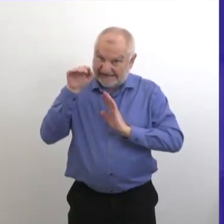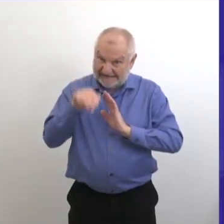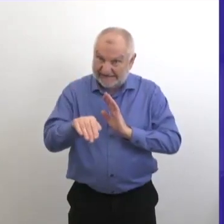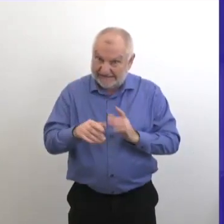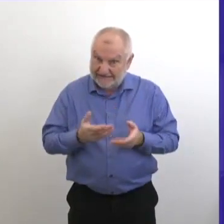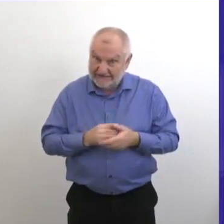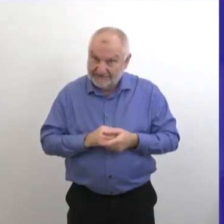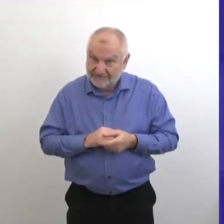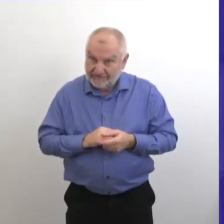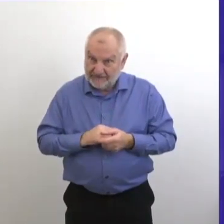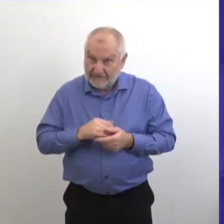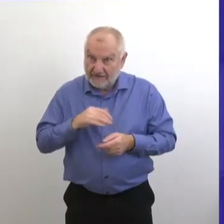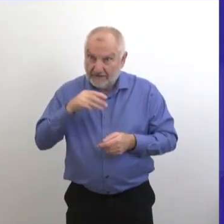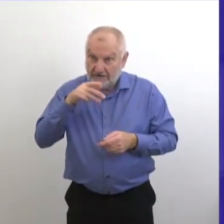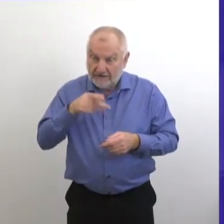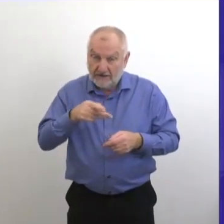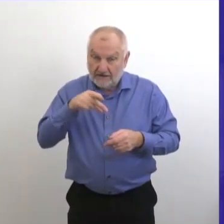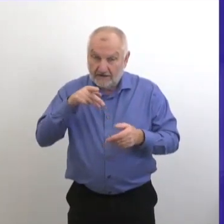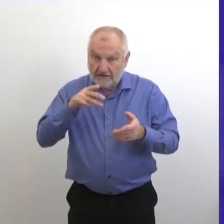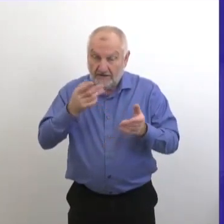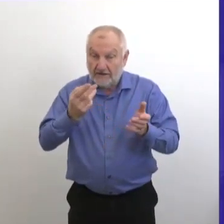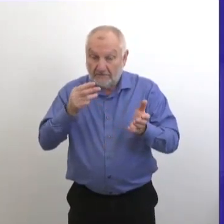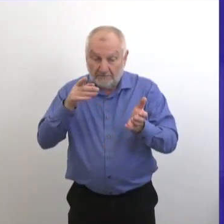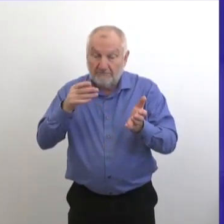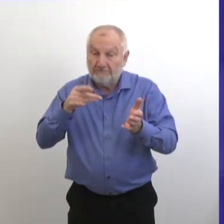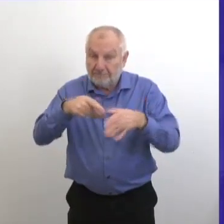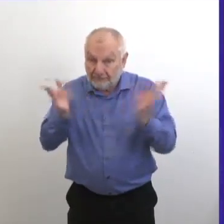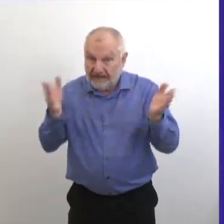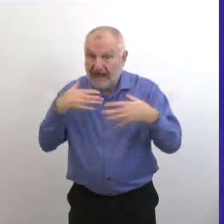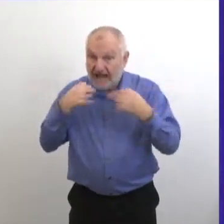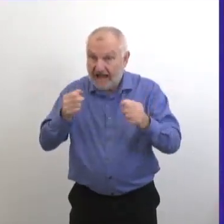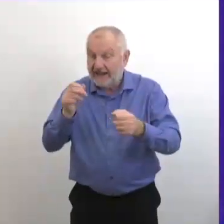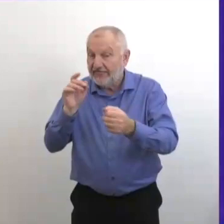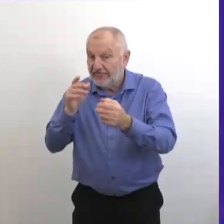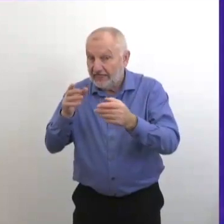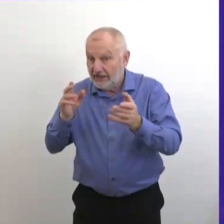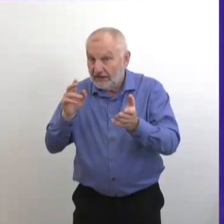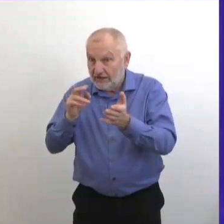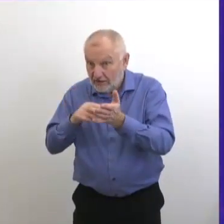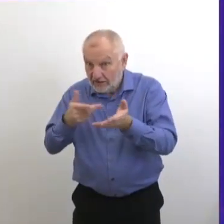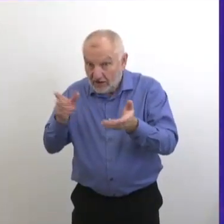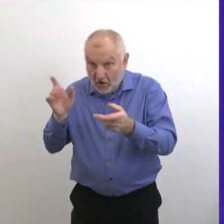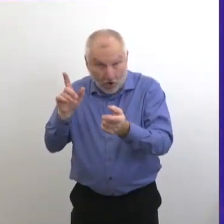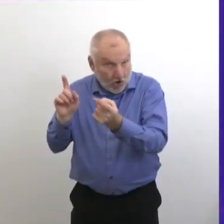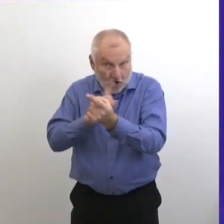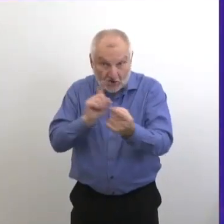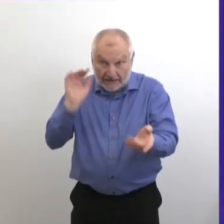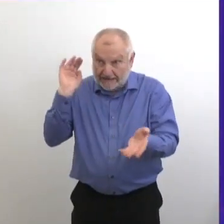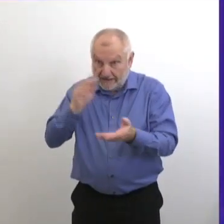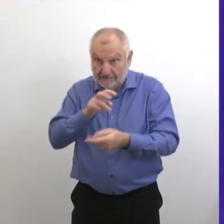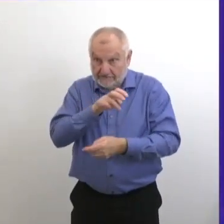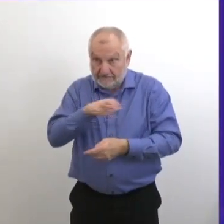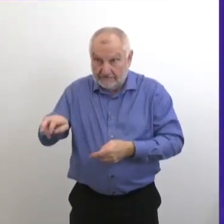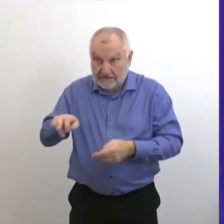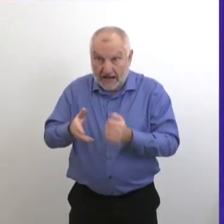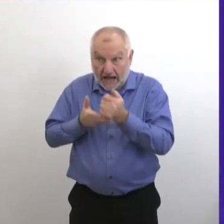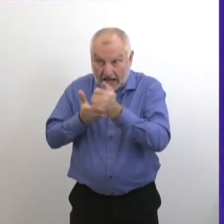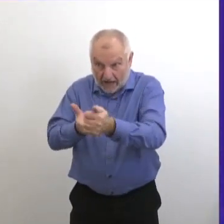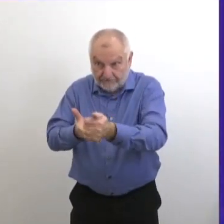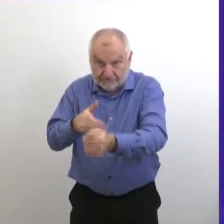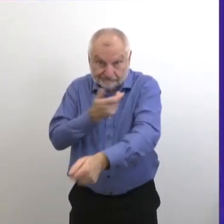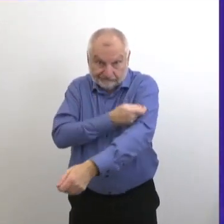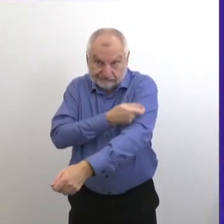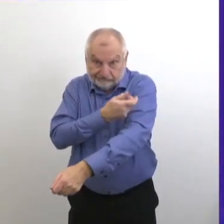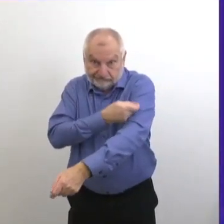pour que les infirmières de santé publique qui, en fait, sont occupées avec la recherche des contacts puissent passer à l'immunisation? Bon,